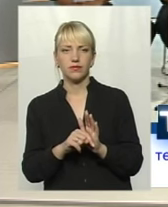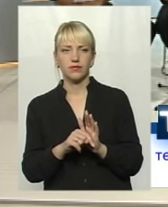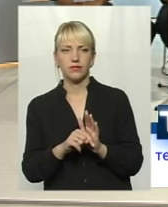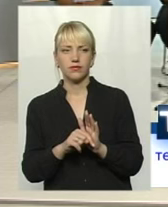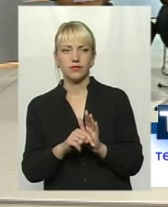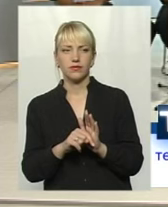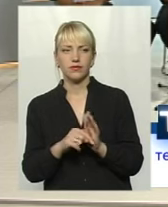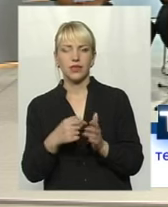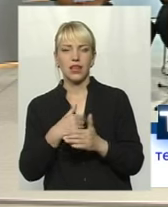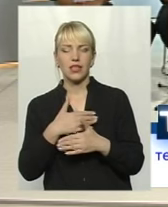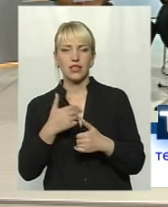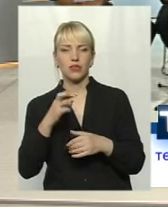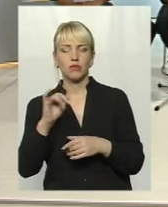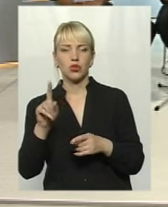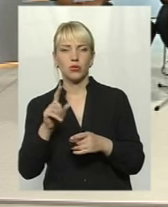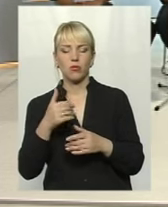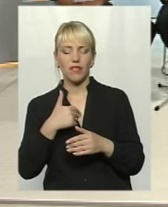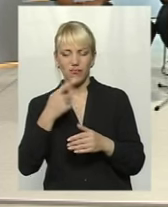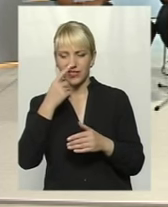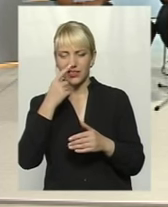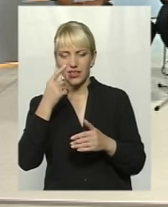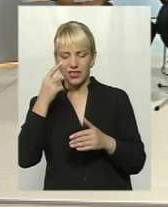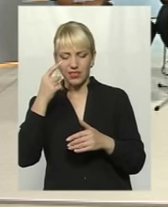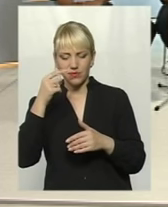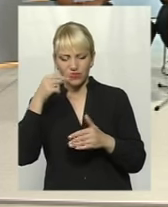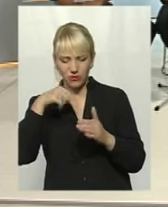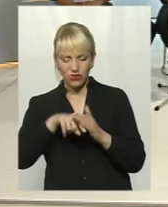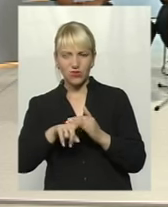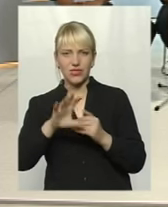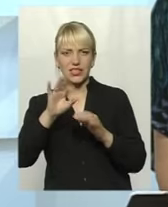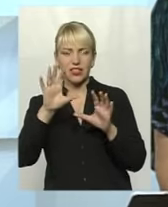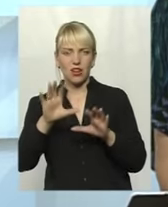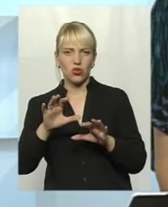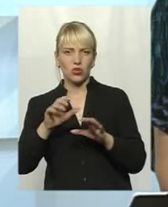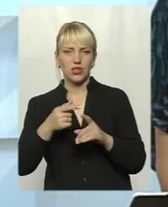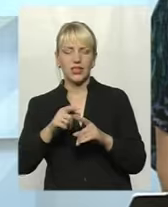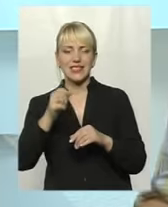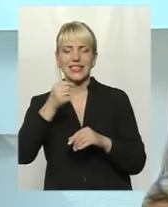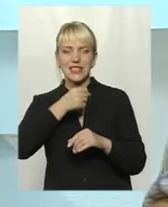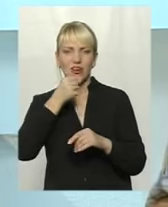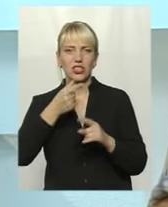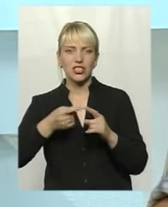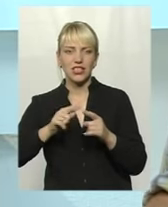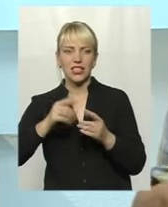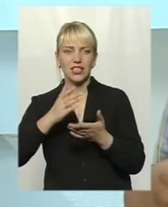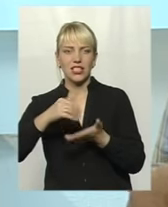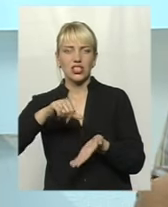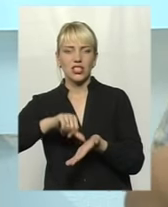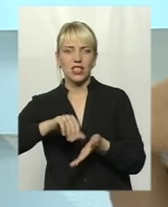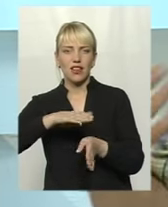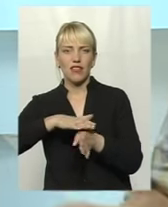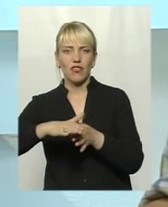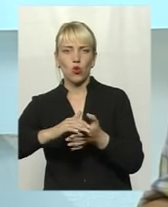Я не хотів би, щоб ми заглибилися в юриспруденцію, бо це всім буде нецікаво. Старо стає членом виконкому. Відповідно,